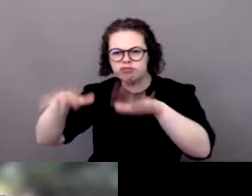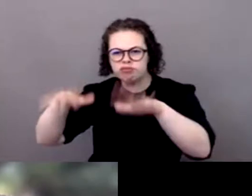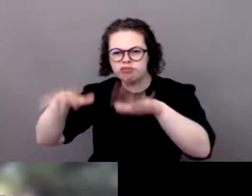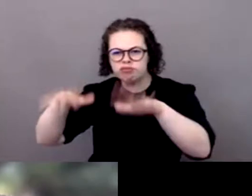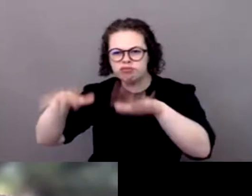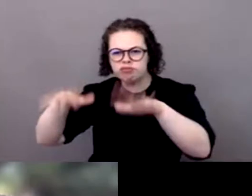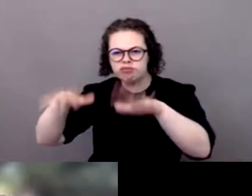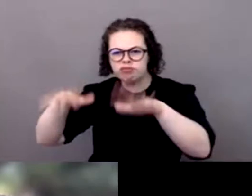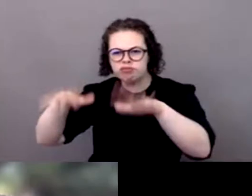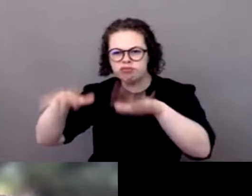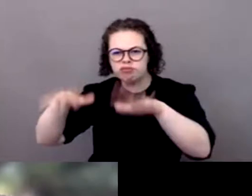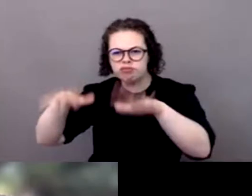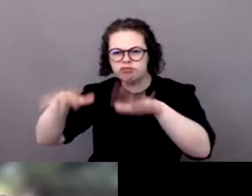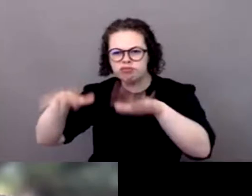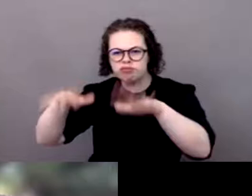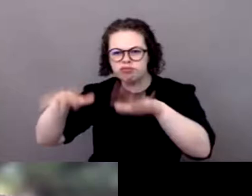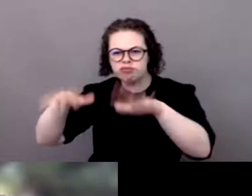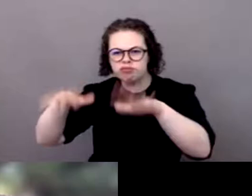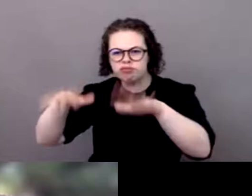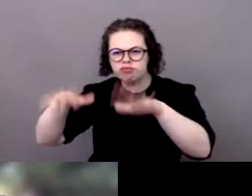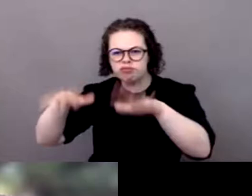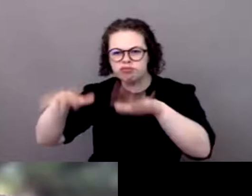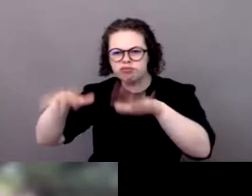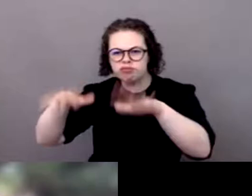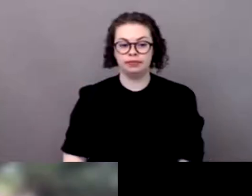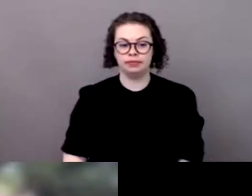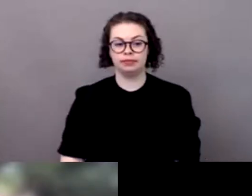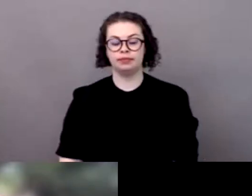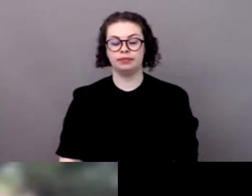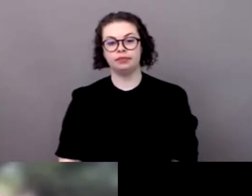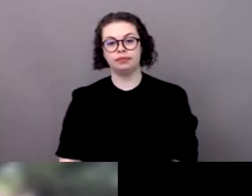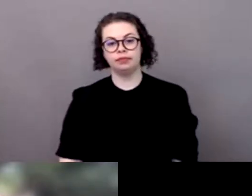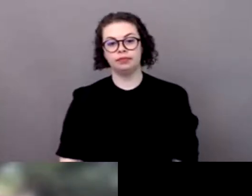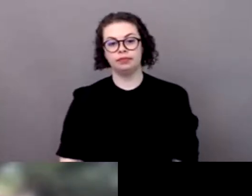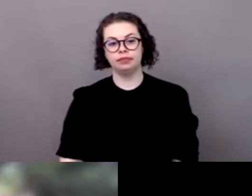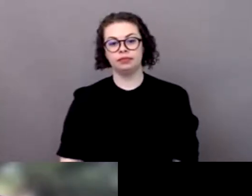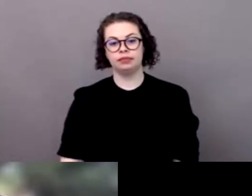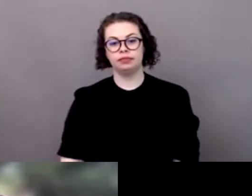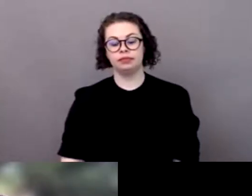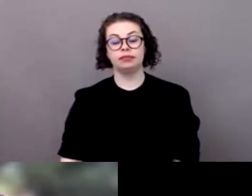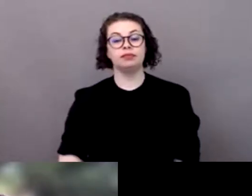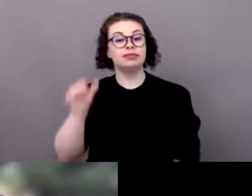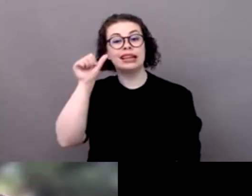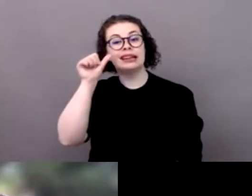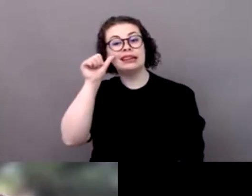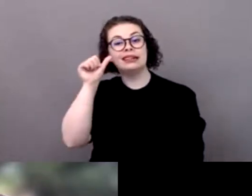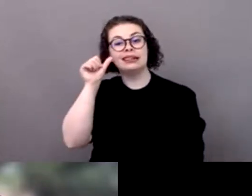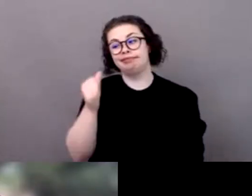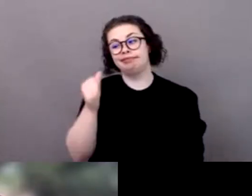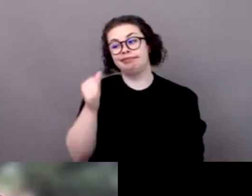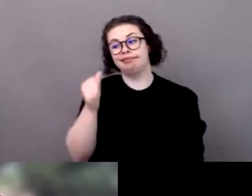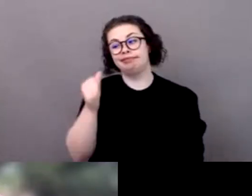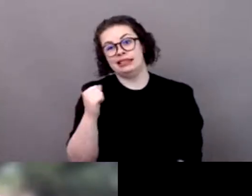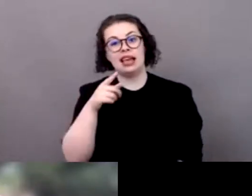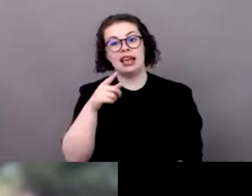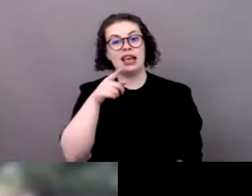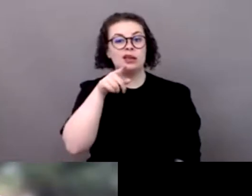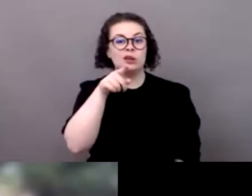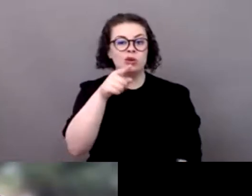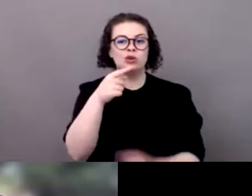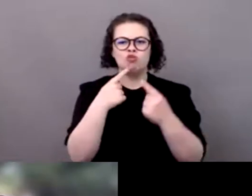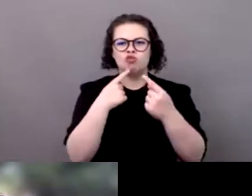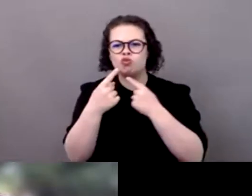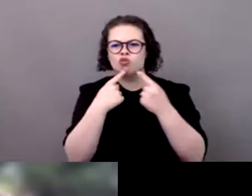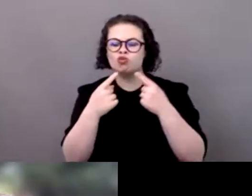évidemment on a parlé du transport et c'est un enjeu un enjeu phare évidemment les tout ce qui est achat